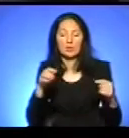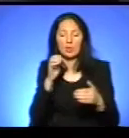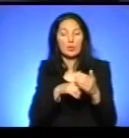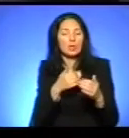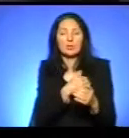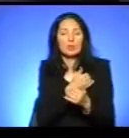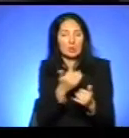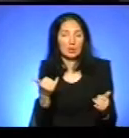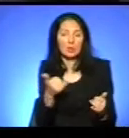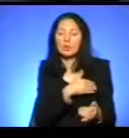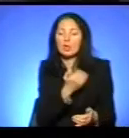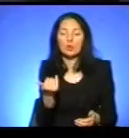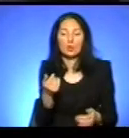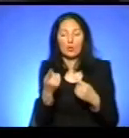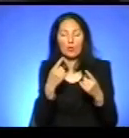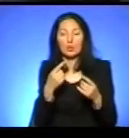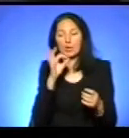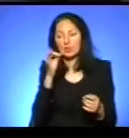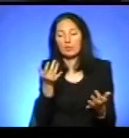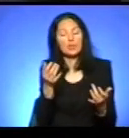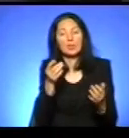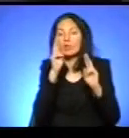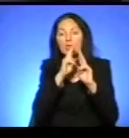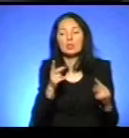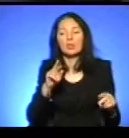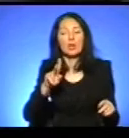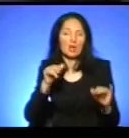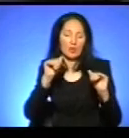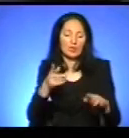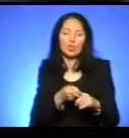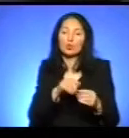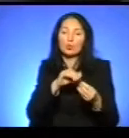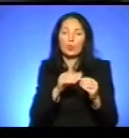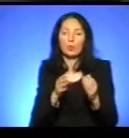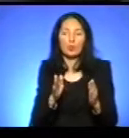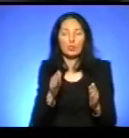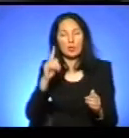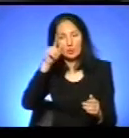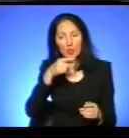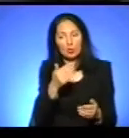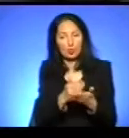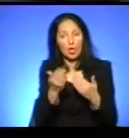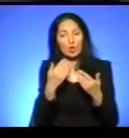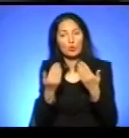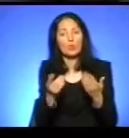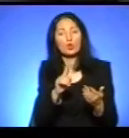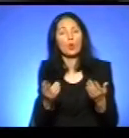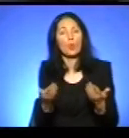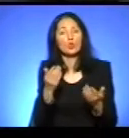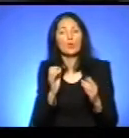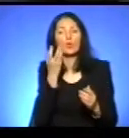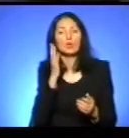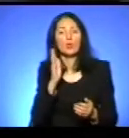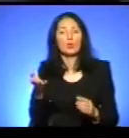захотів з нами говорити. Казав, що він ще не знає, як вирішити цю проблему. Хоча знаю, що ходять такі розмови, що, можливо, коли будуть